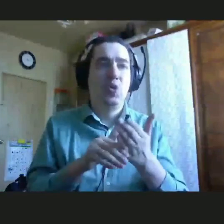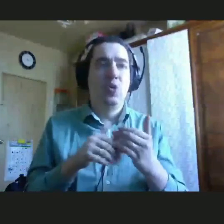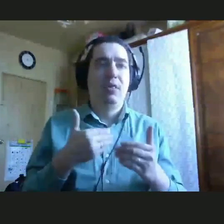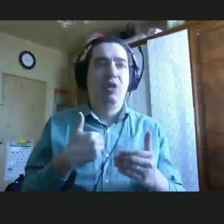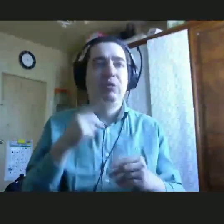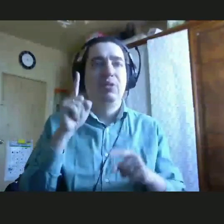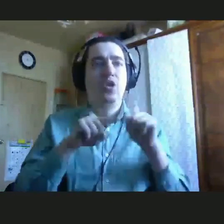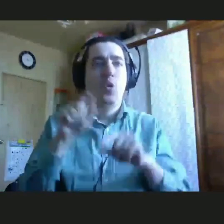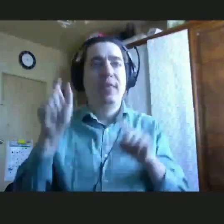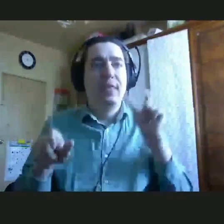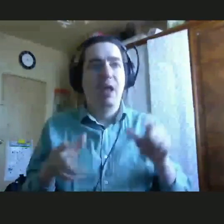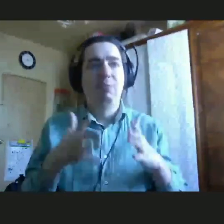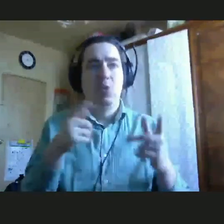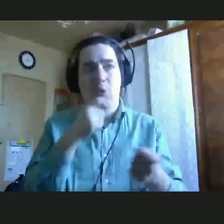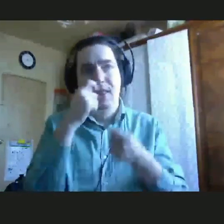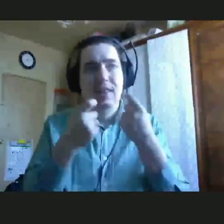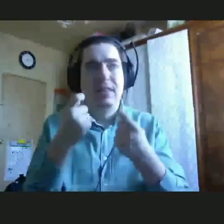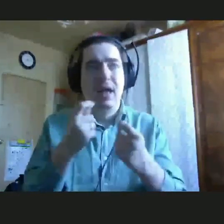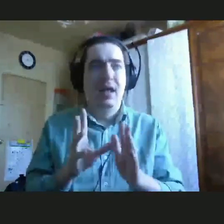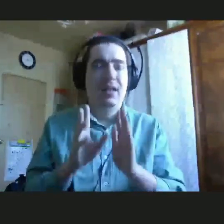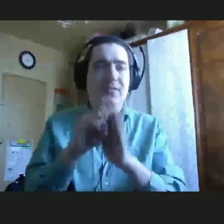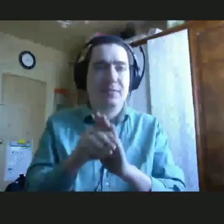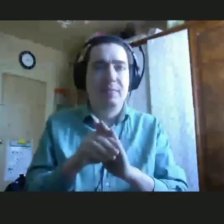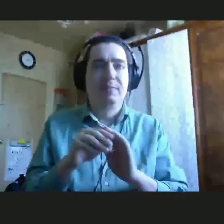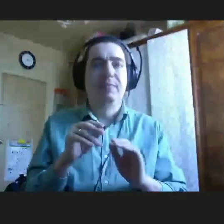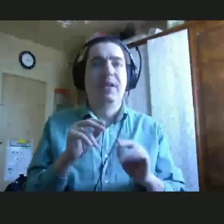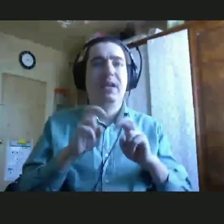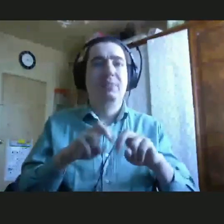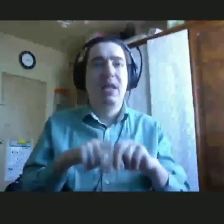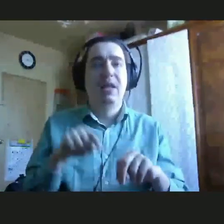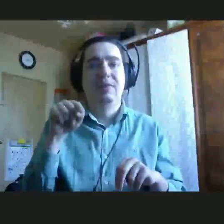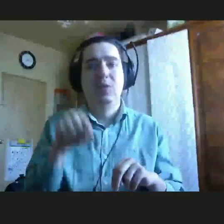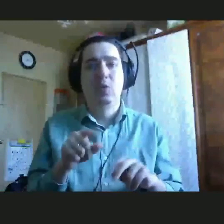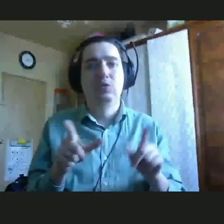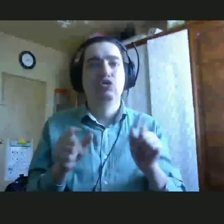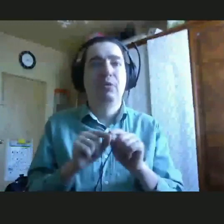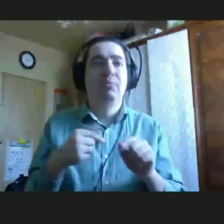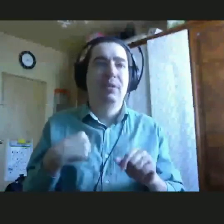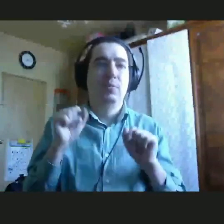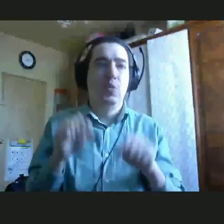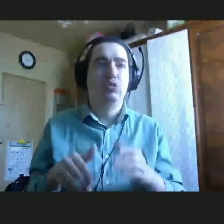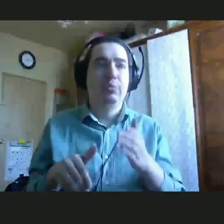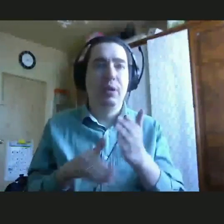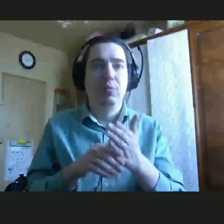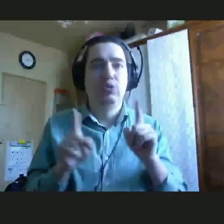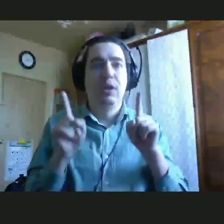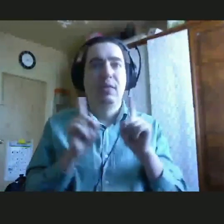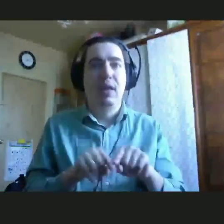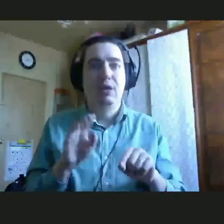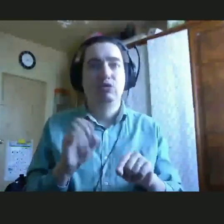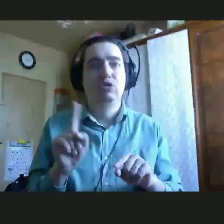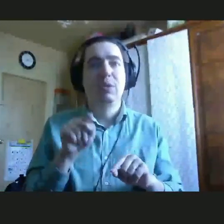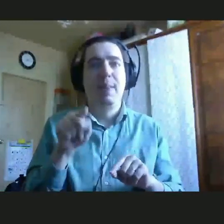разбираться в заболевании своего ребенка, разбираться в том, чем ему можно помочь, а также чтобы они